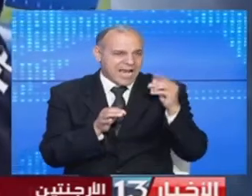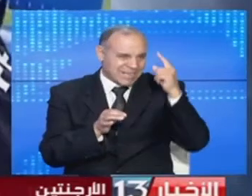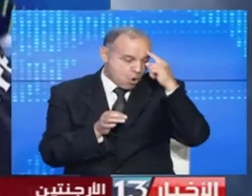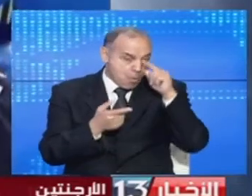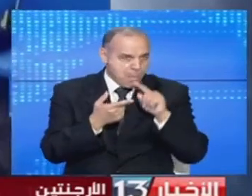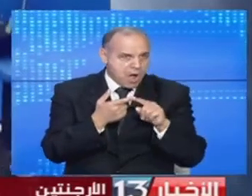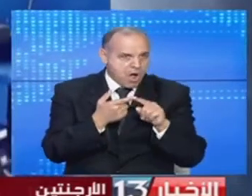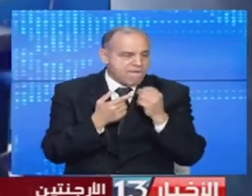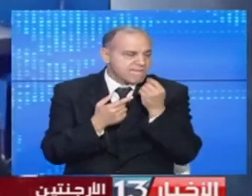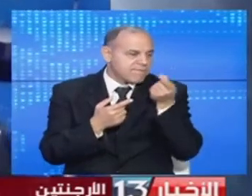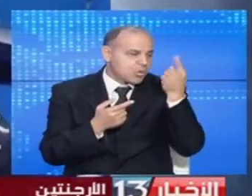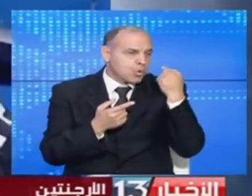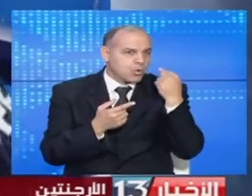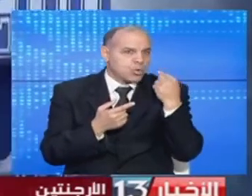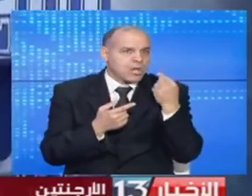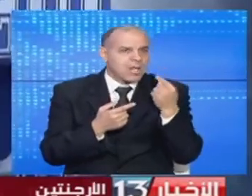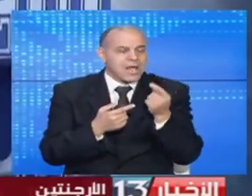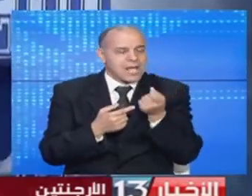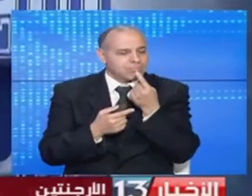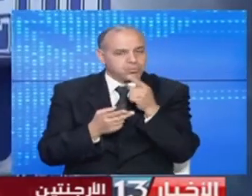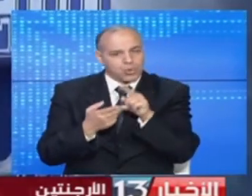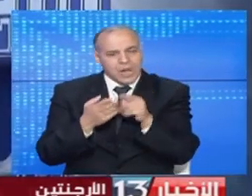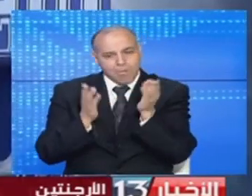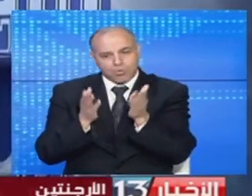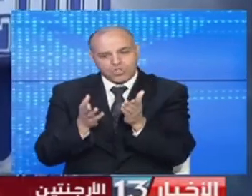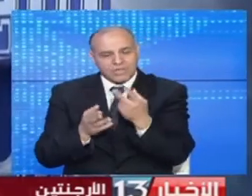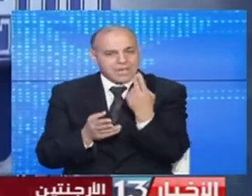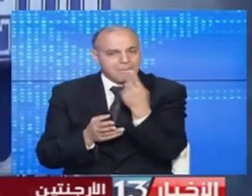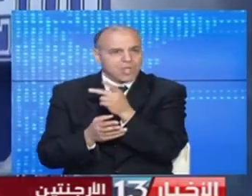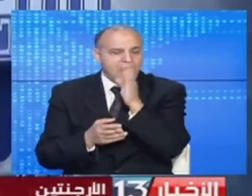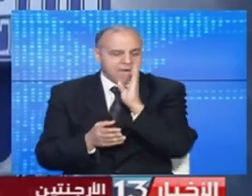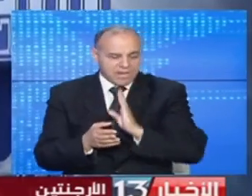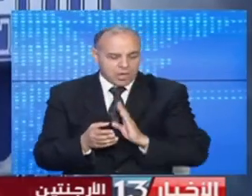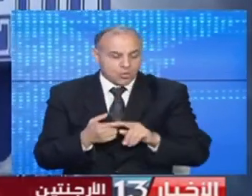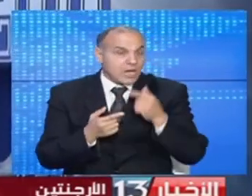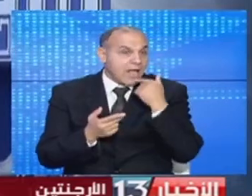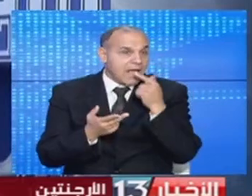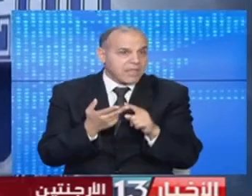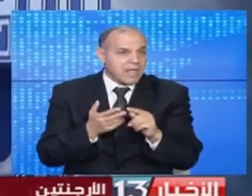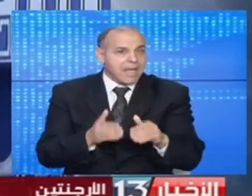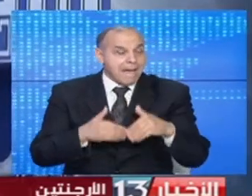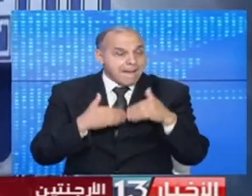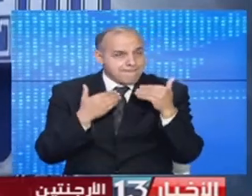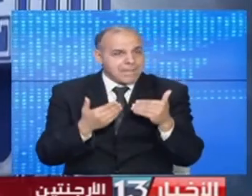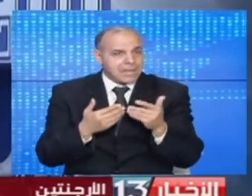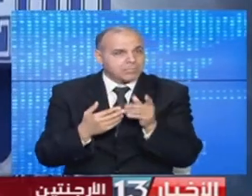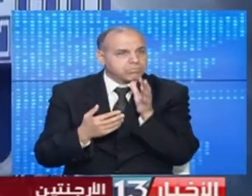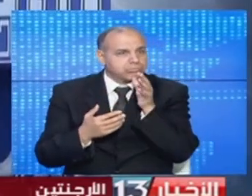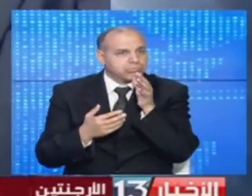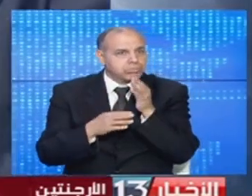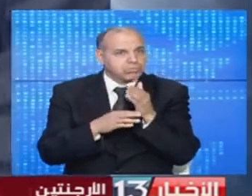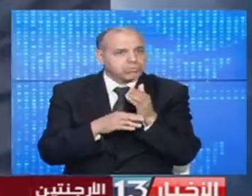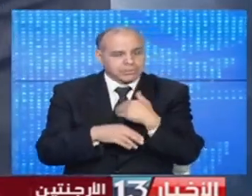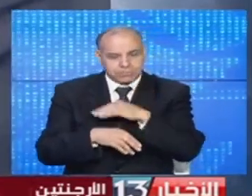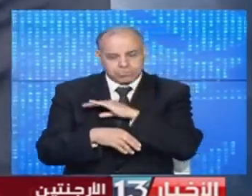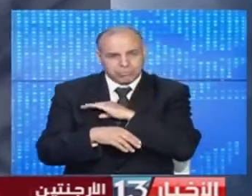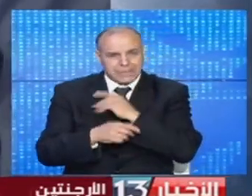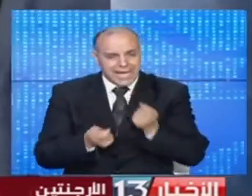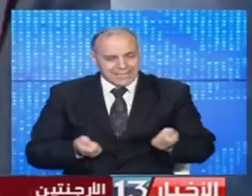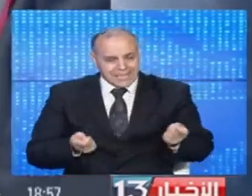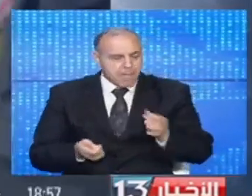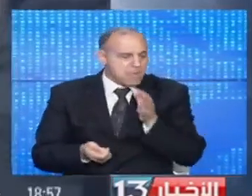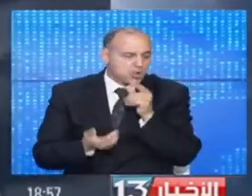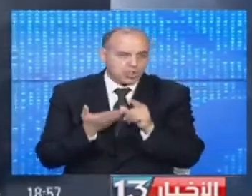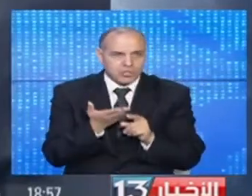السرعة بعد ظهر أمس إلى العيادة الخاصة بمستشفى لابالتا بالأرجنتين بعد أن عاجزة عن استكمال الإشراف على الحسنة